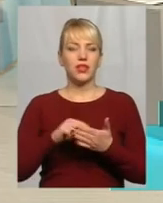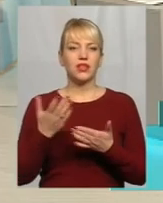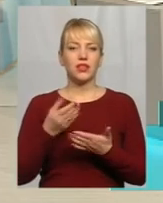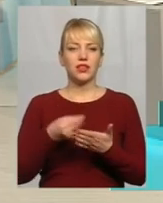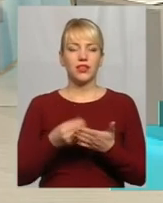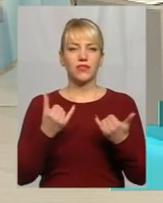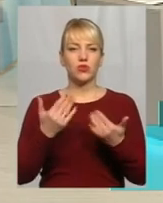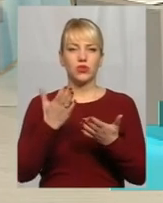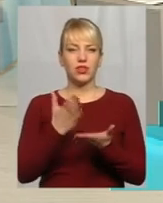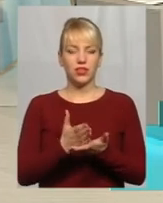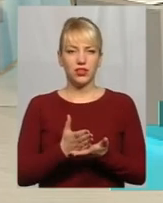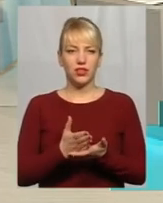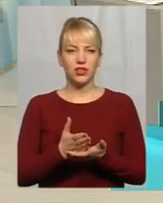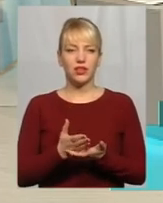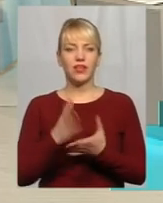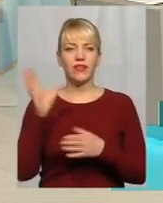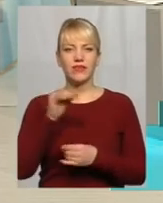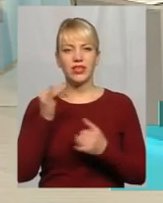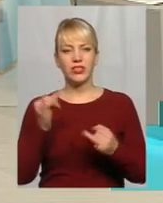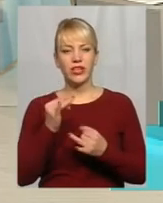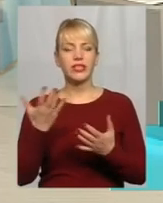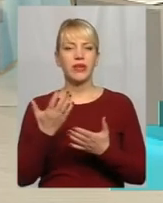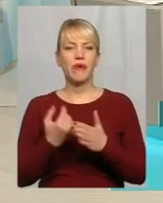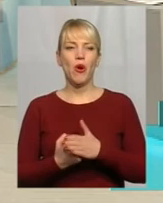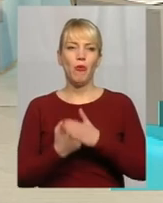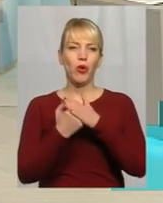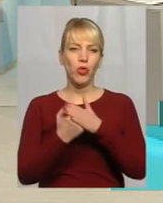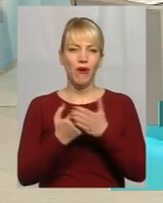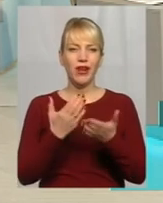маємо на сьогодні? І всіх цікавить, чим він обґрунтований.